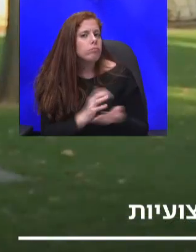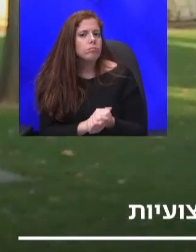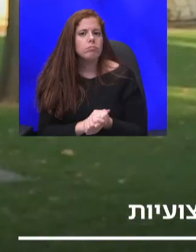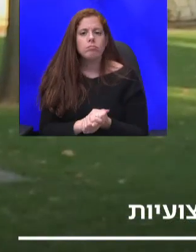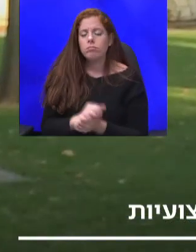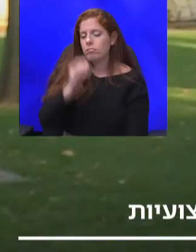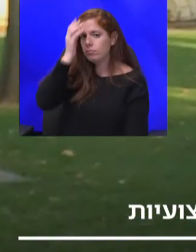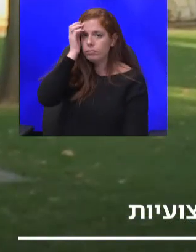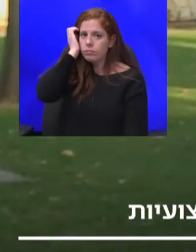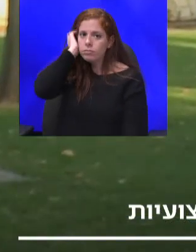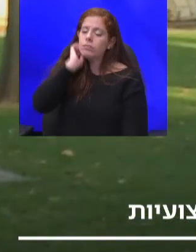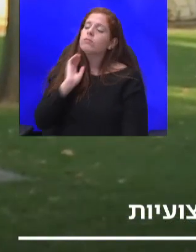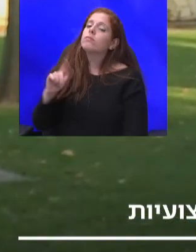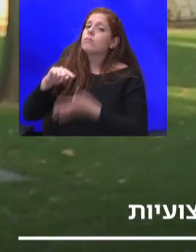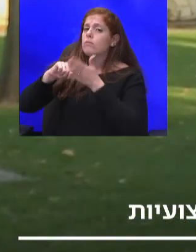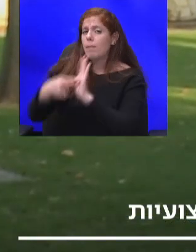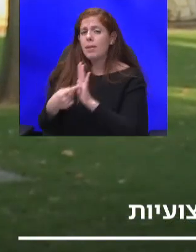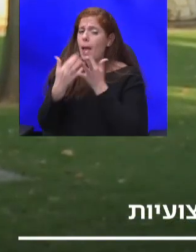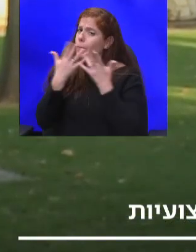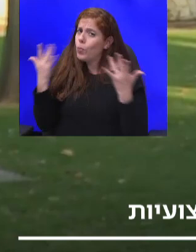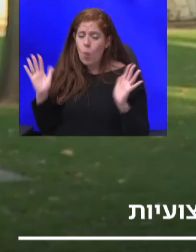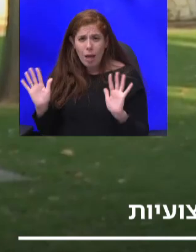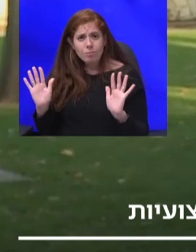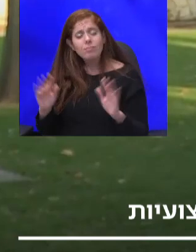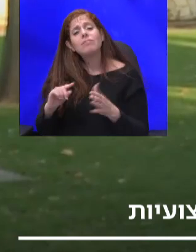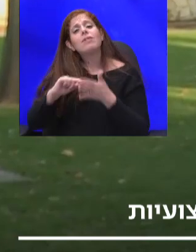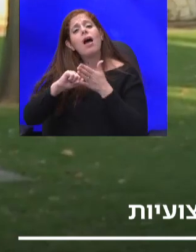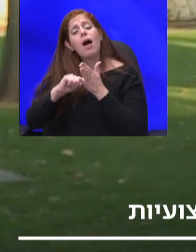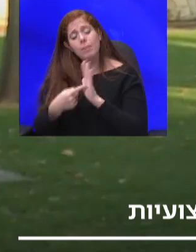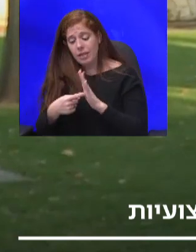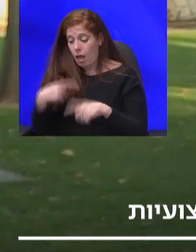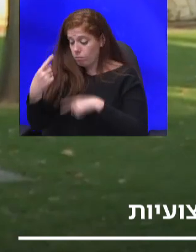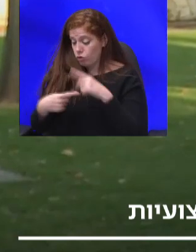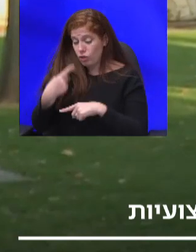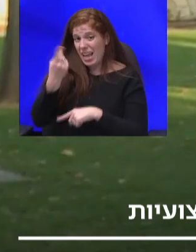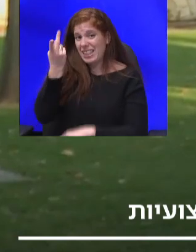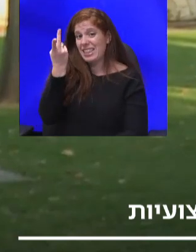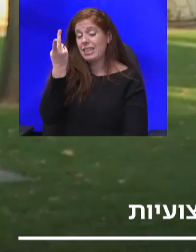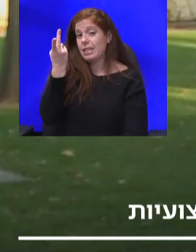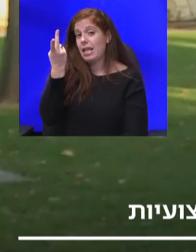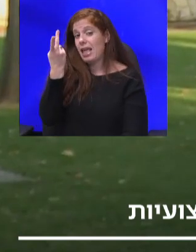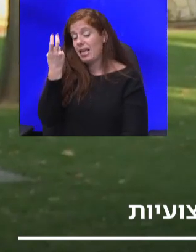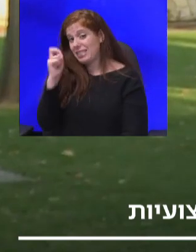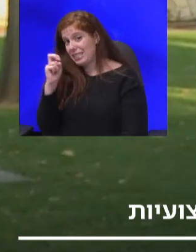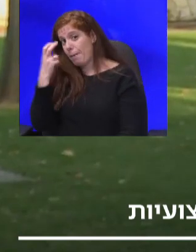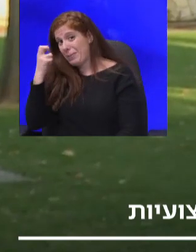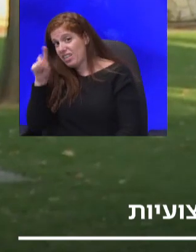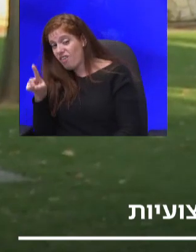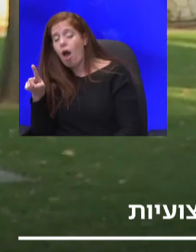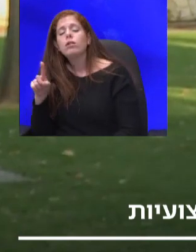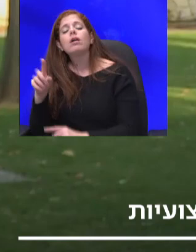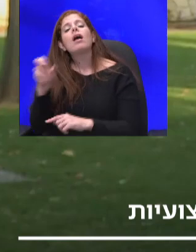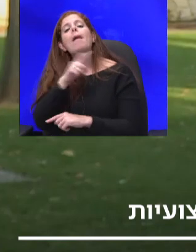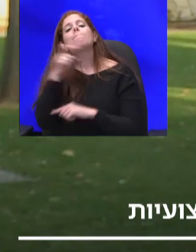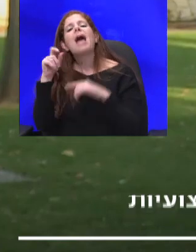המטרה היא מאוד מאוד ברורה, המטרה היא בשנת 2021 לקחת מאה אלף ישראלים ובעצם לתת להם הכשרה